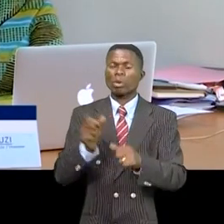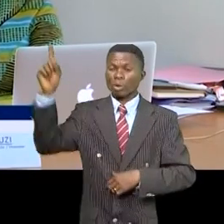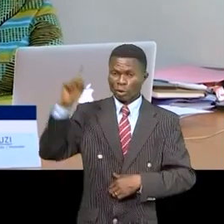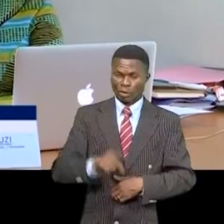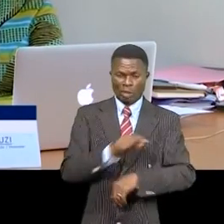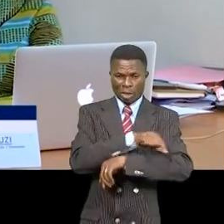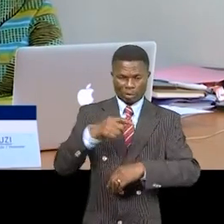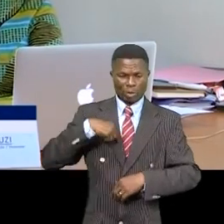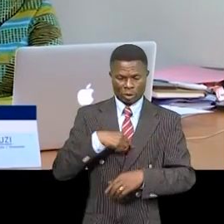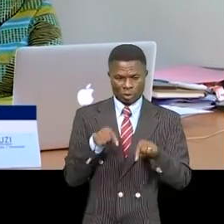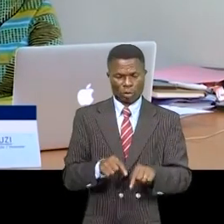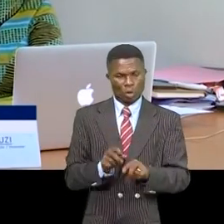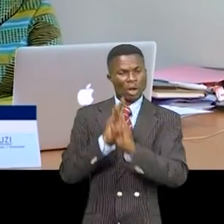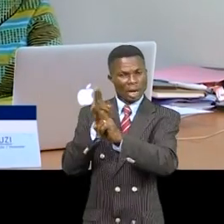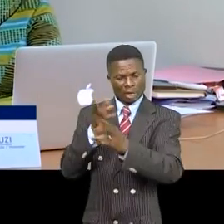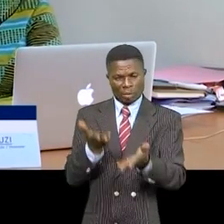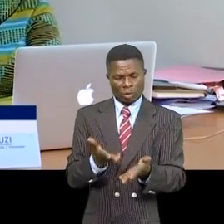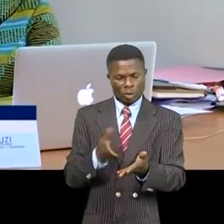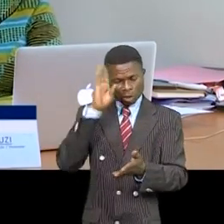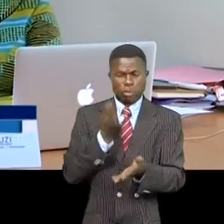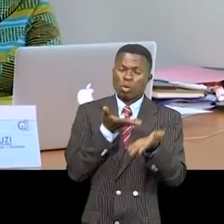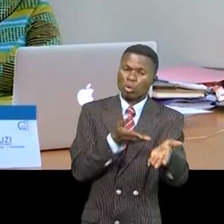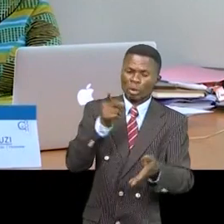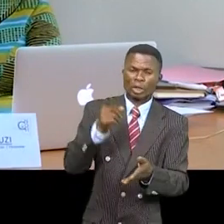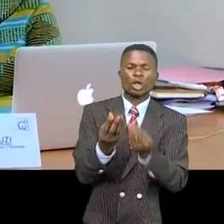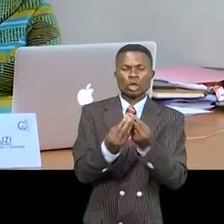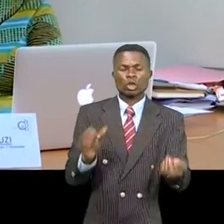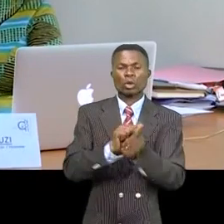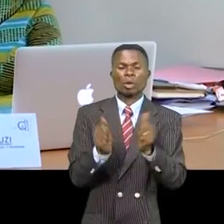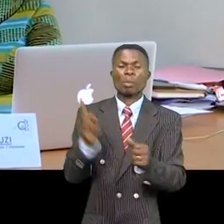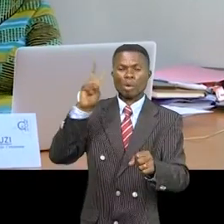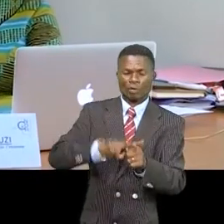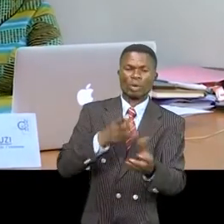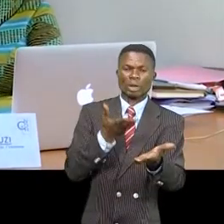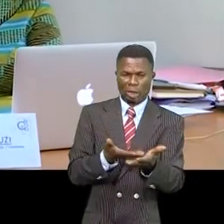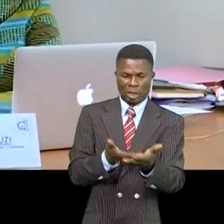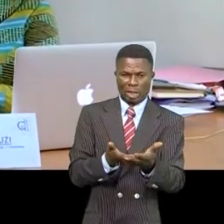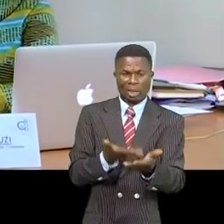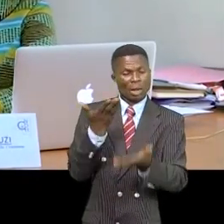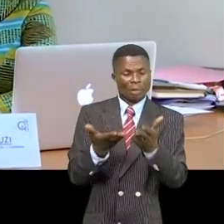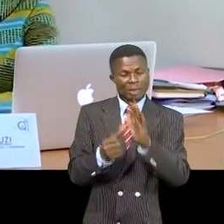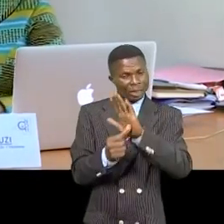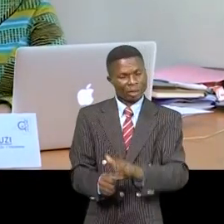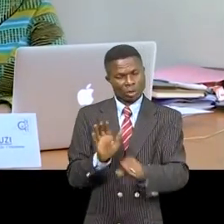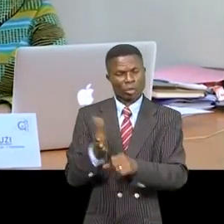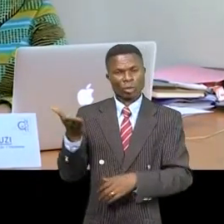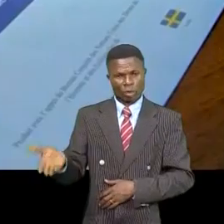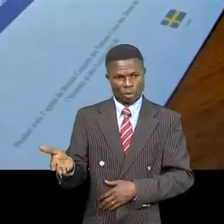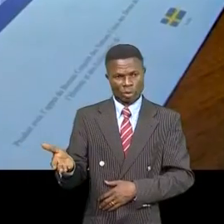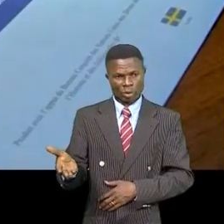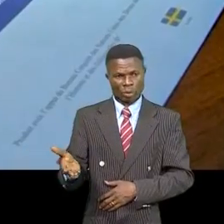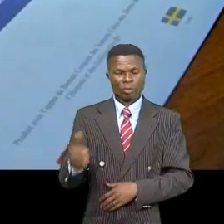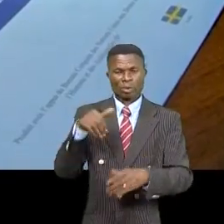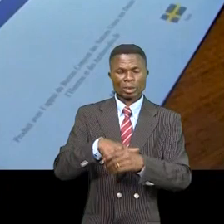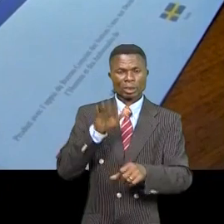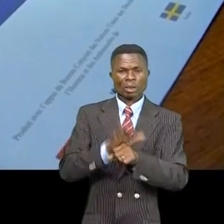approcher la CNDH pour son accompagnement, surtout quand elle n'est pas prise en charge correctement par le service de l'État. A travers